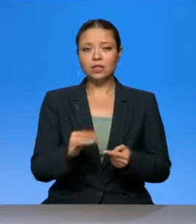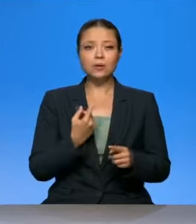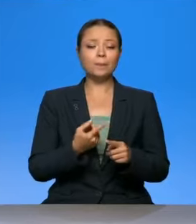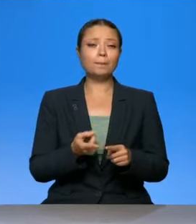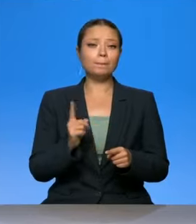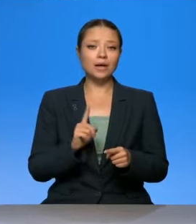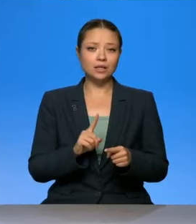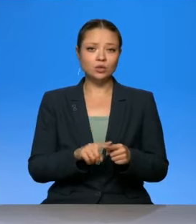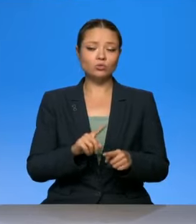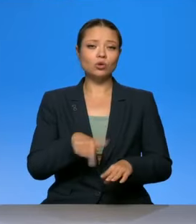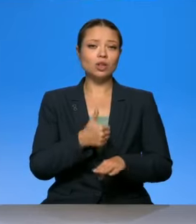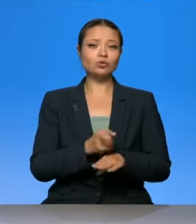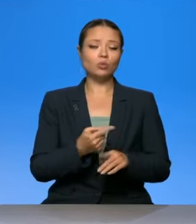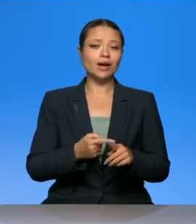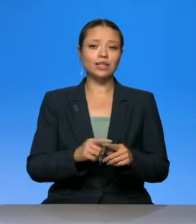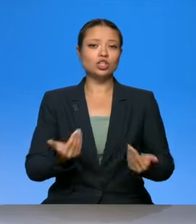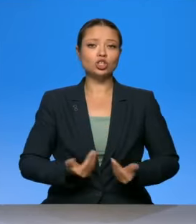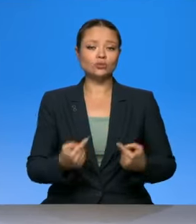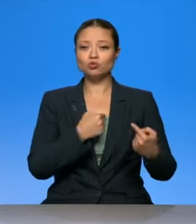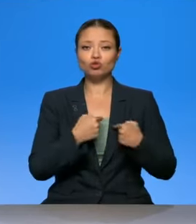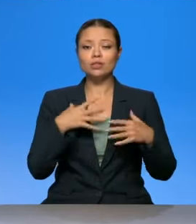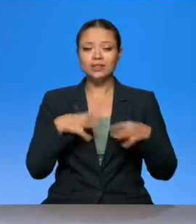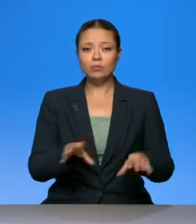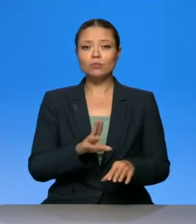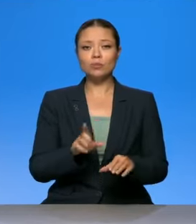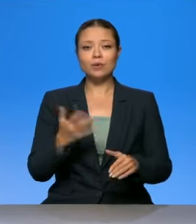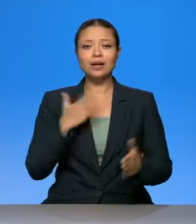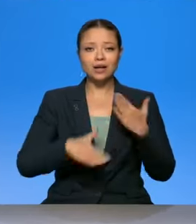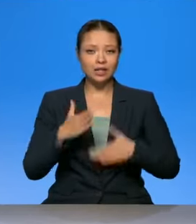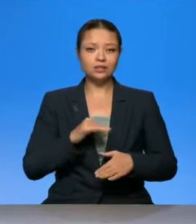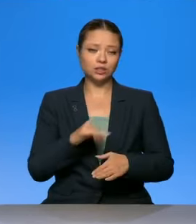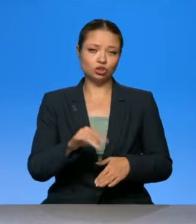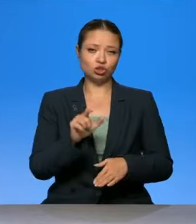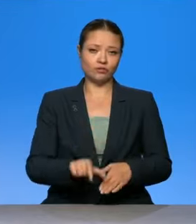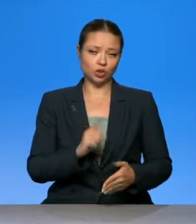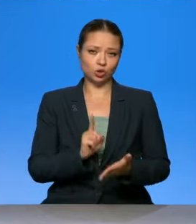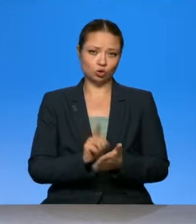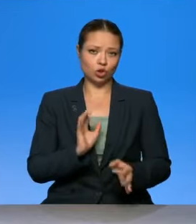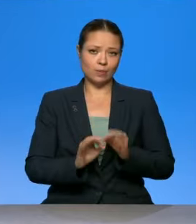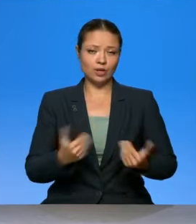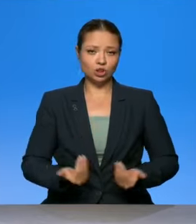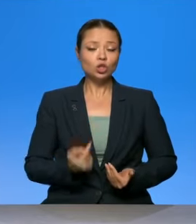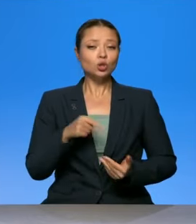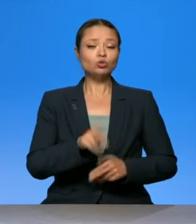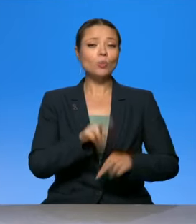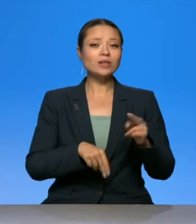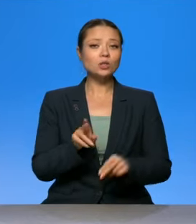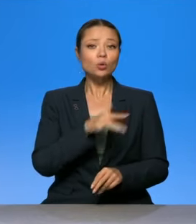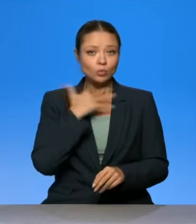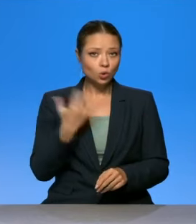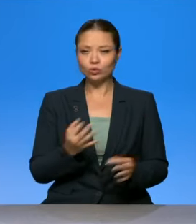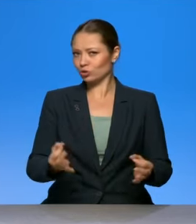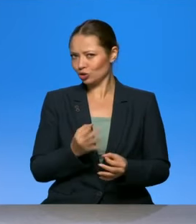мучительна, чтобы было радостно, чтобы человек жил себе нормально, Поэтому то, что построили много, ничего не теряет. Не